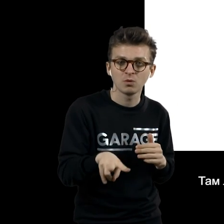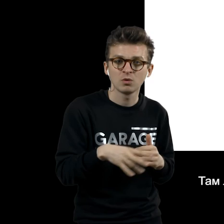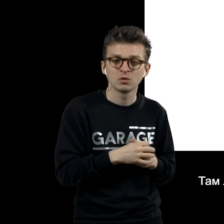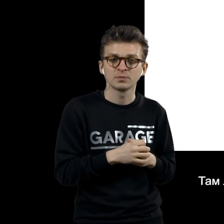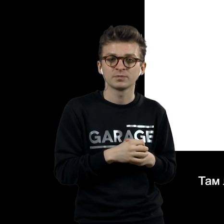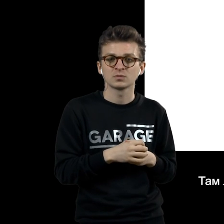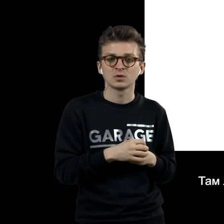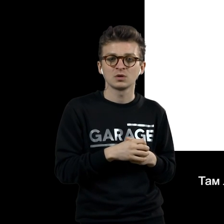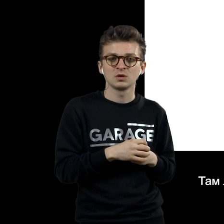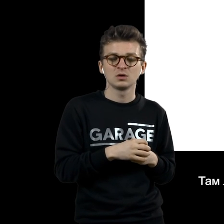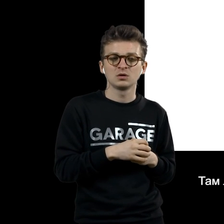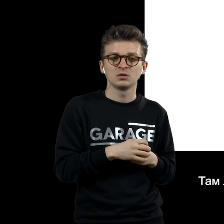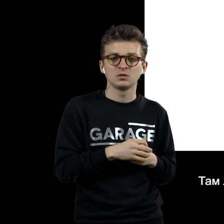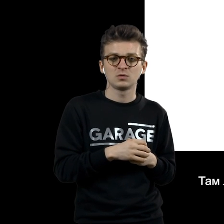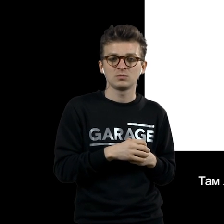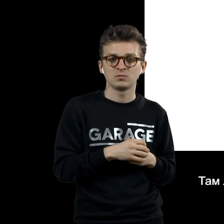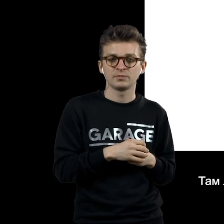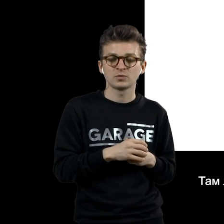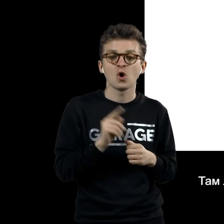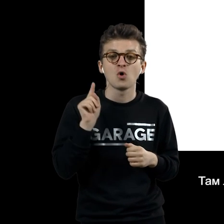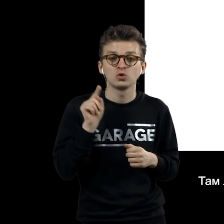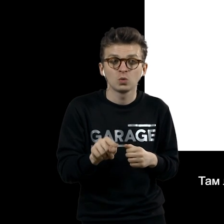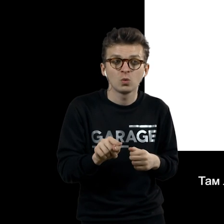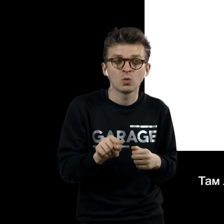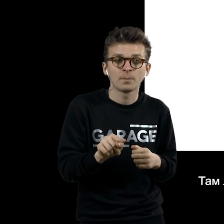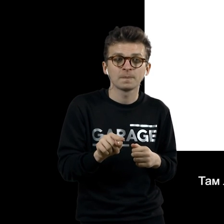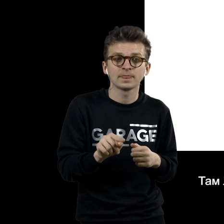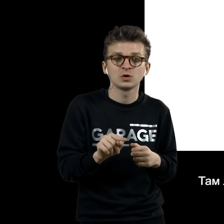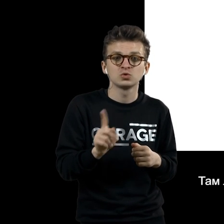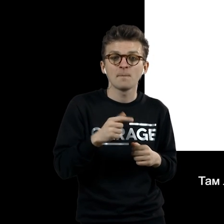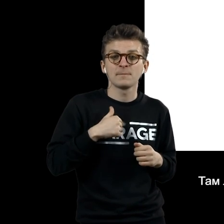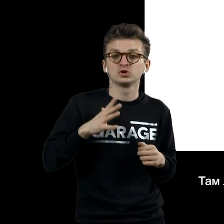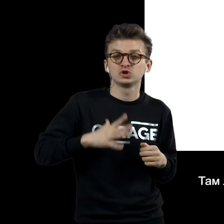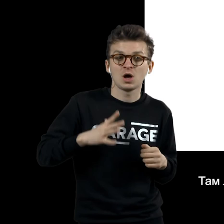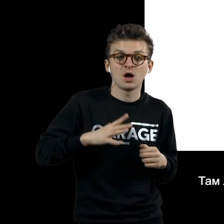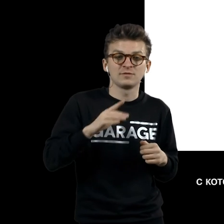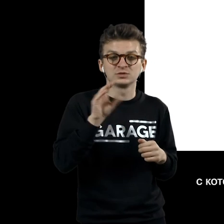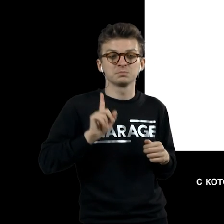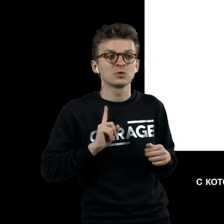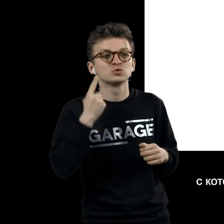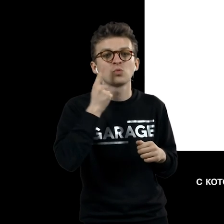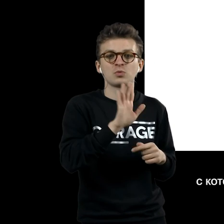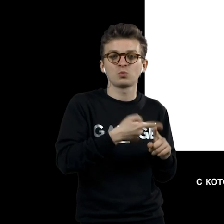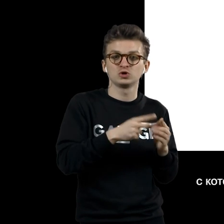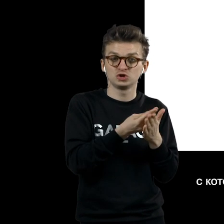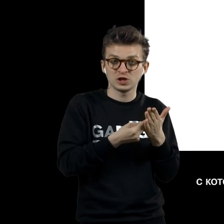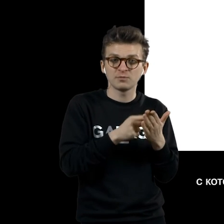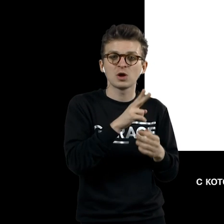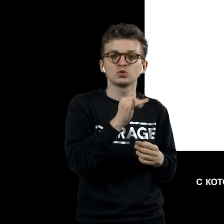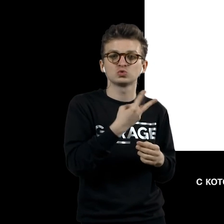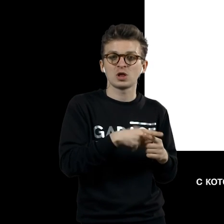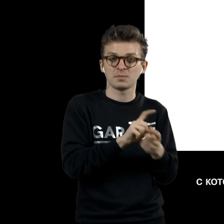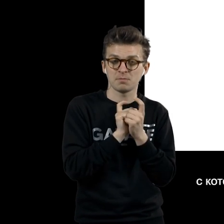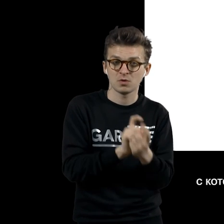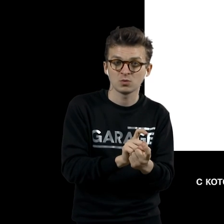диорама. То, от чего мы ожидали, что оно будет живописью, с которой Дюшан боролся, с